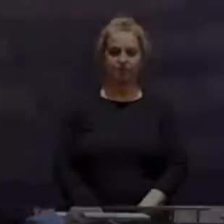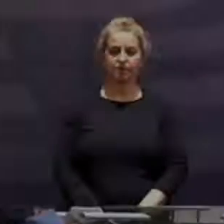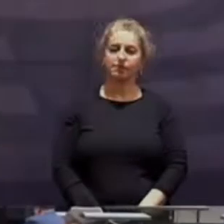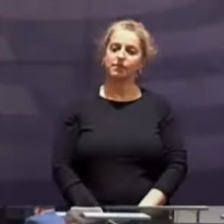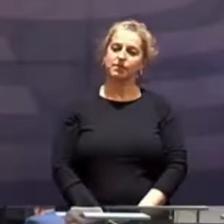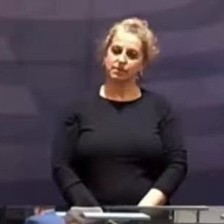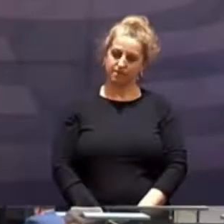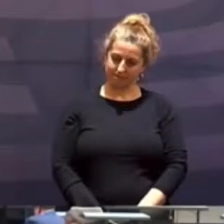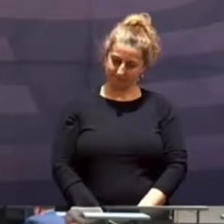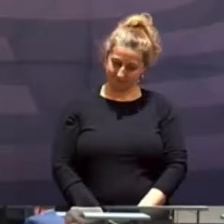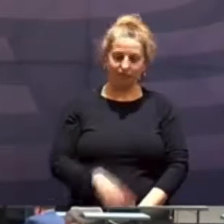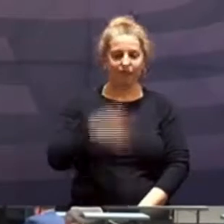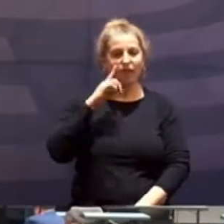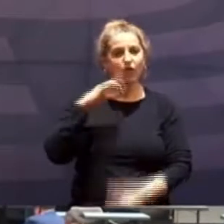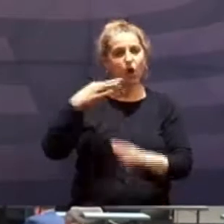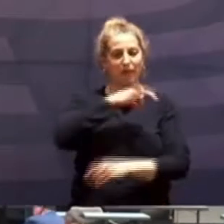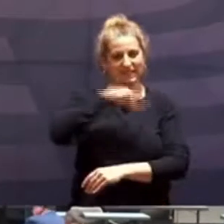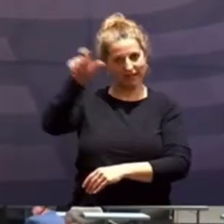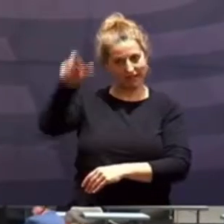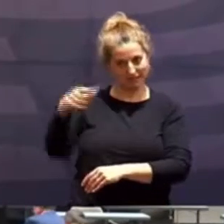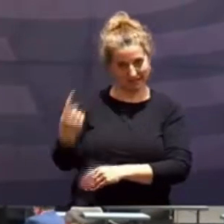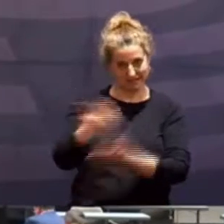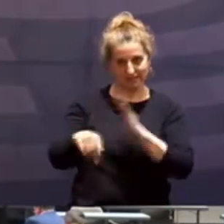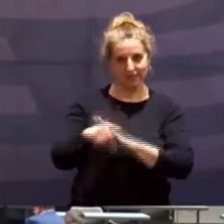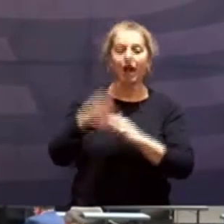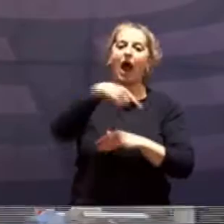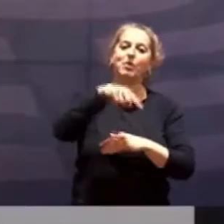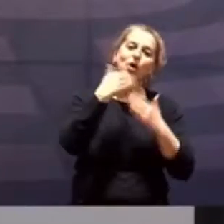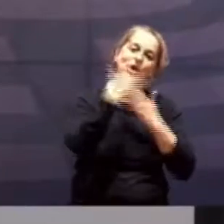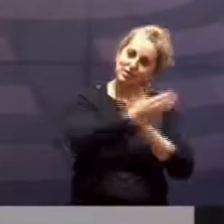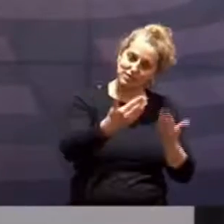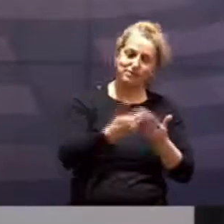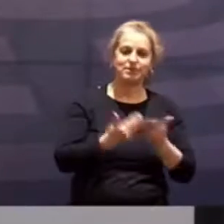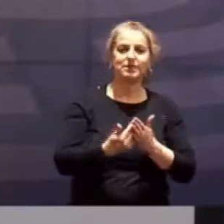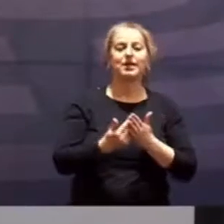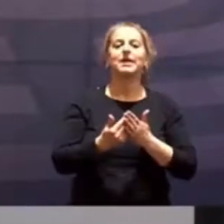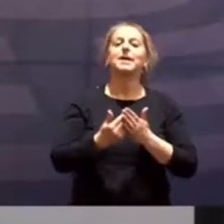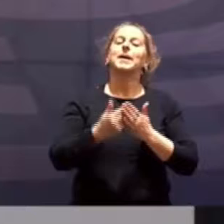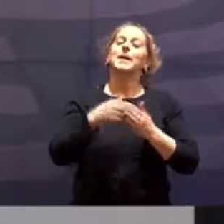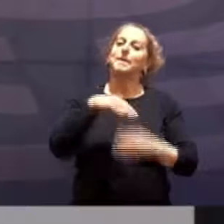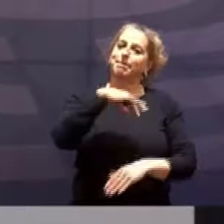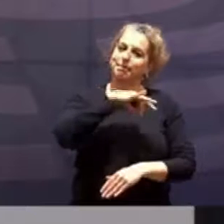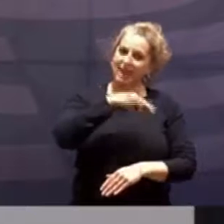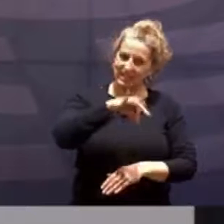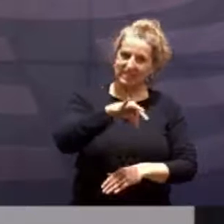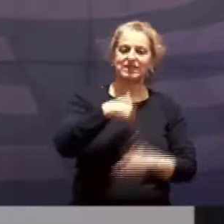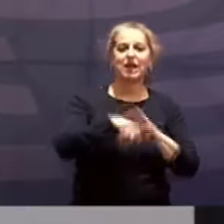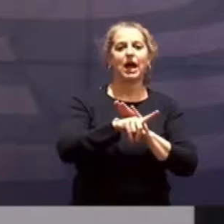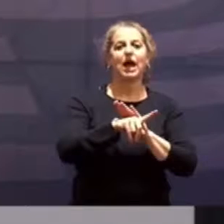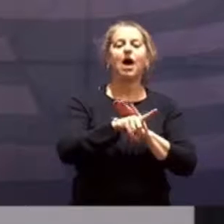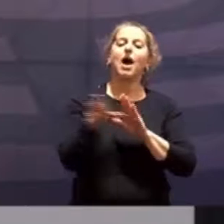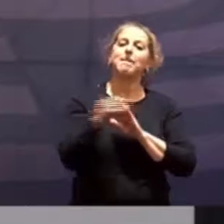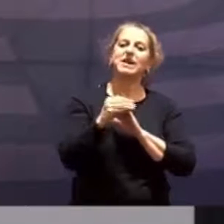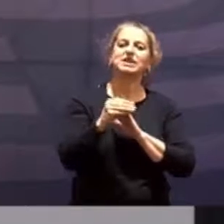Sehr geehrte Frau Präsidentin, sehr geehrte Abgeordnete, die Ministerpräsidentinnenkonferenz gemeinsam mit der Bundeskanzlerin